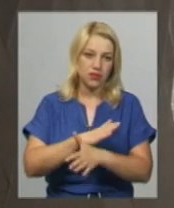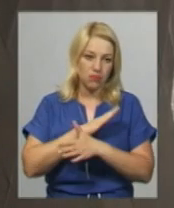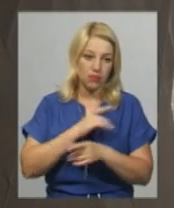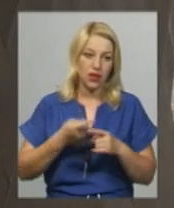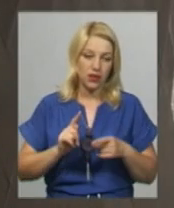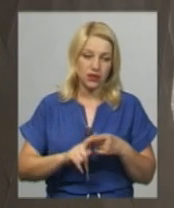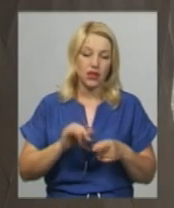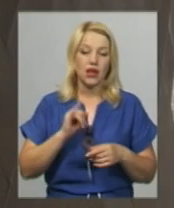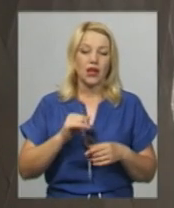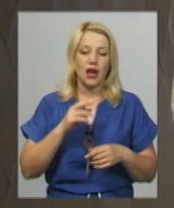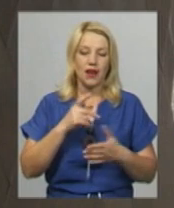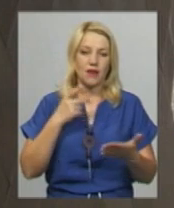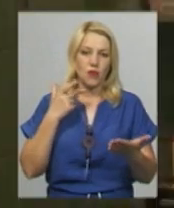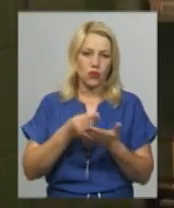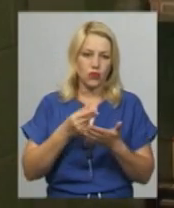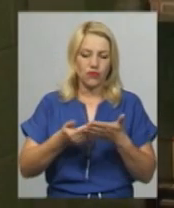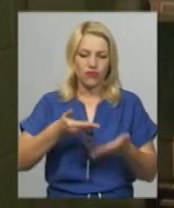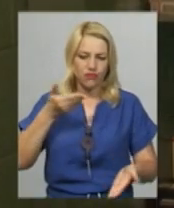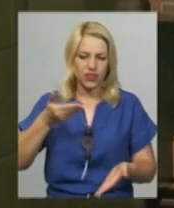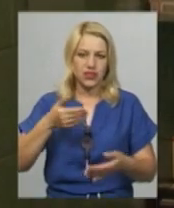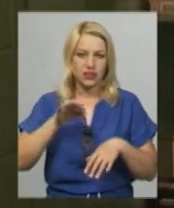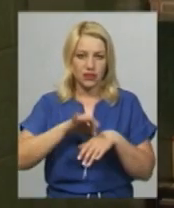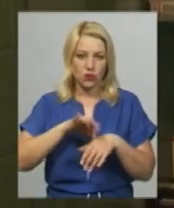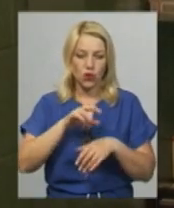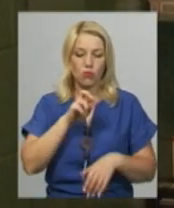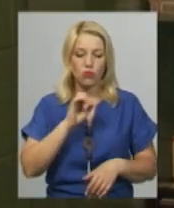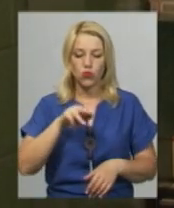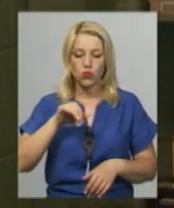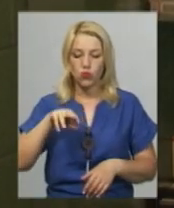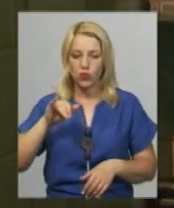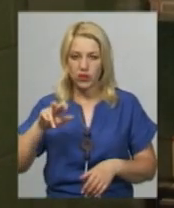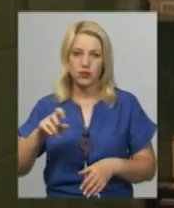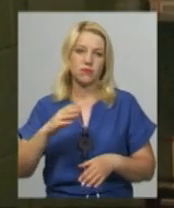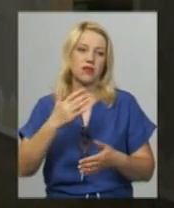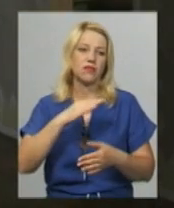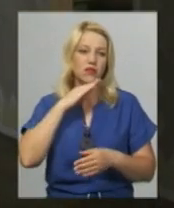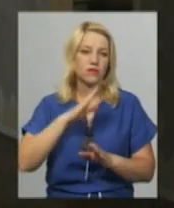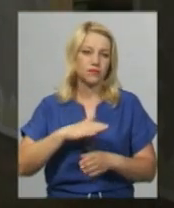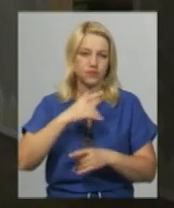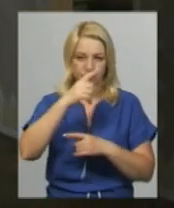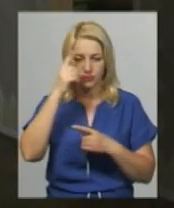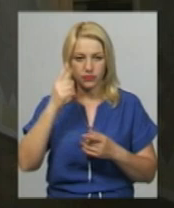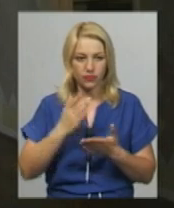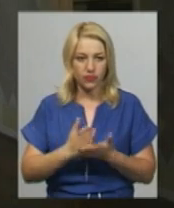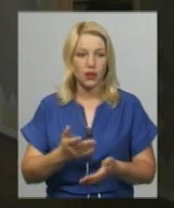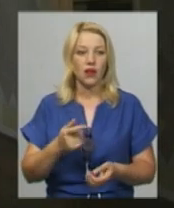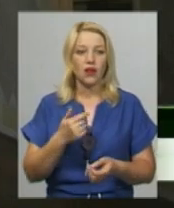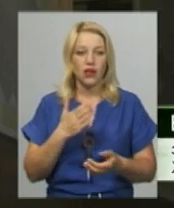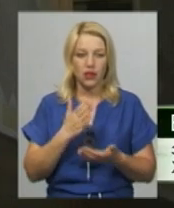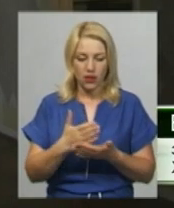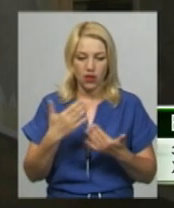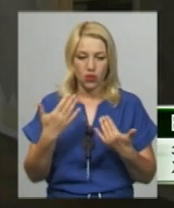ботулізму канадського виробництва, який діє на всі типи збудника хвороби, у лікарні є в достатній кількості. Є в нас вже поставили